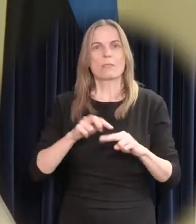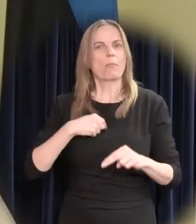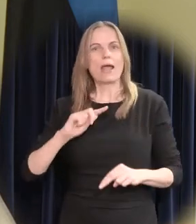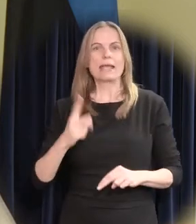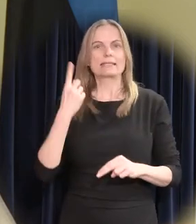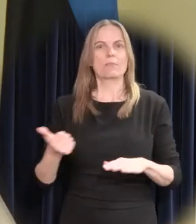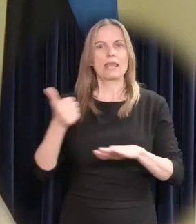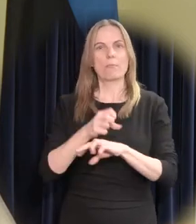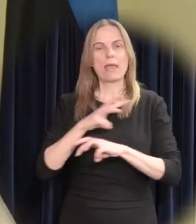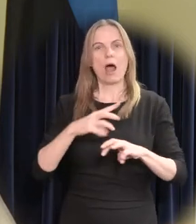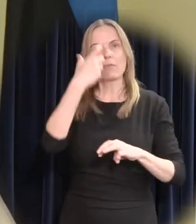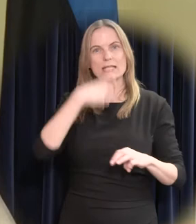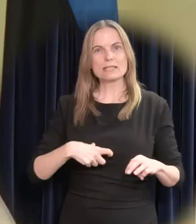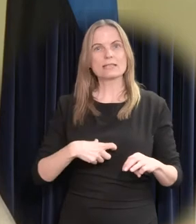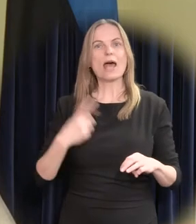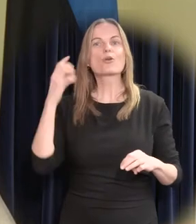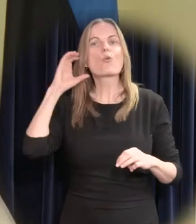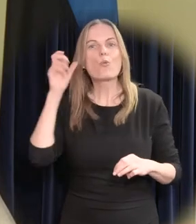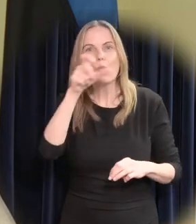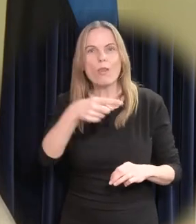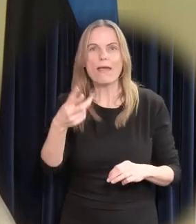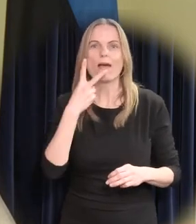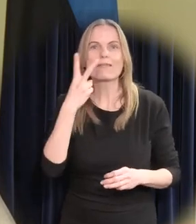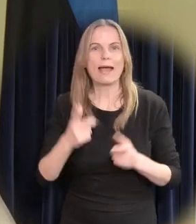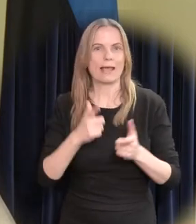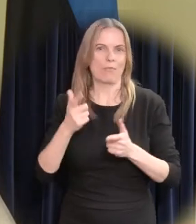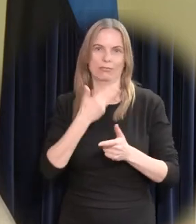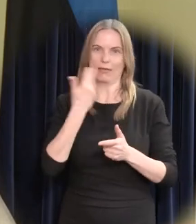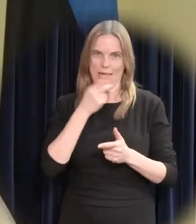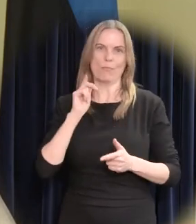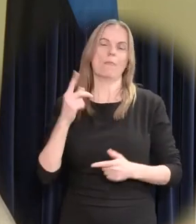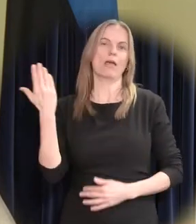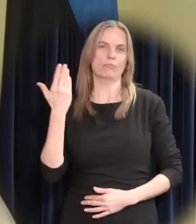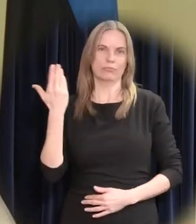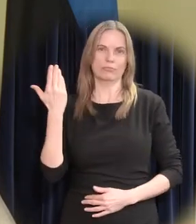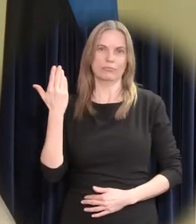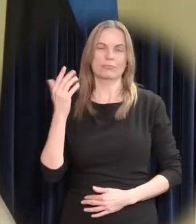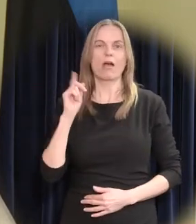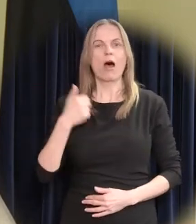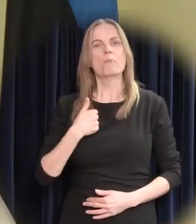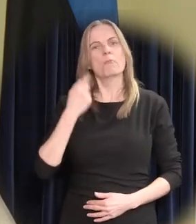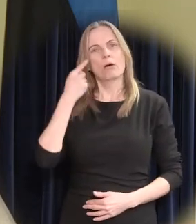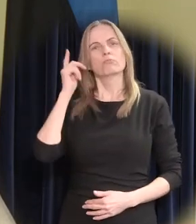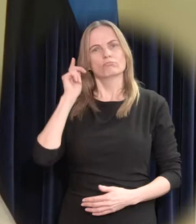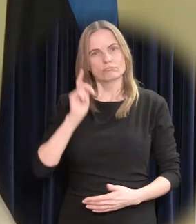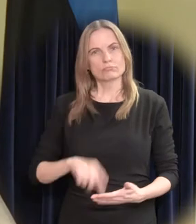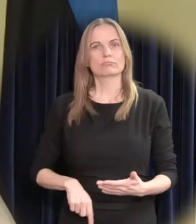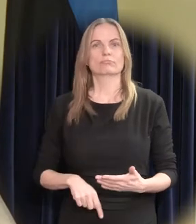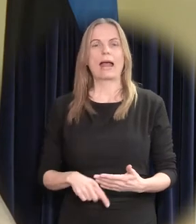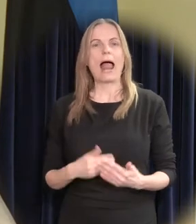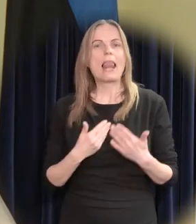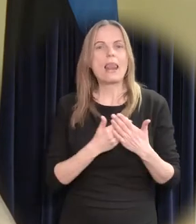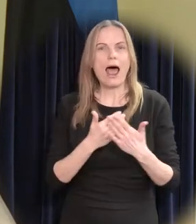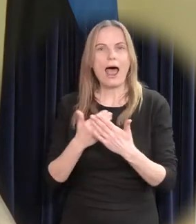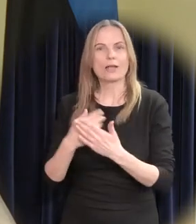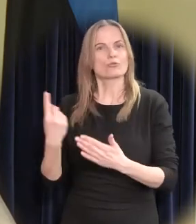aastapäeva kõne pidama kuulajat nägemata ja poole lühemana. Ometi ma usun, et lähedus ei ole mõõdetav ja